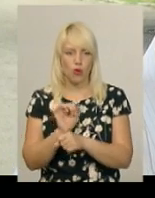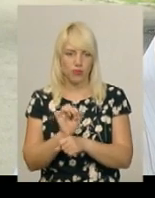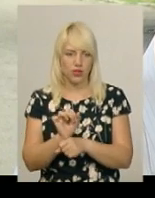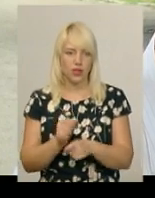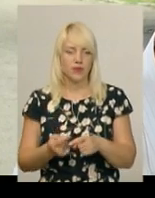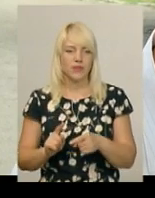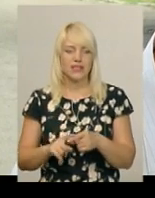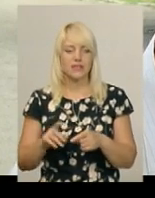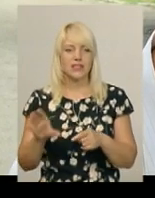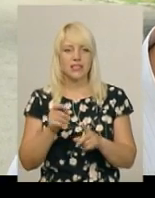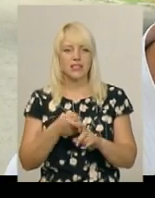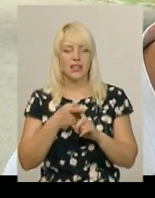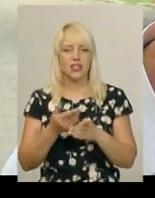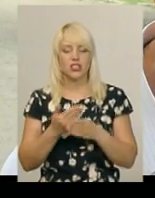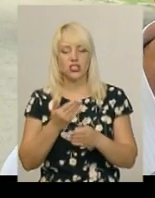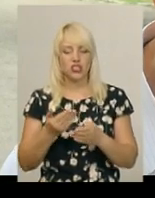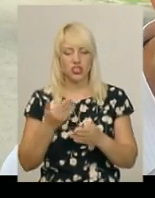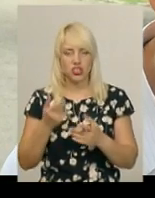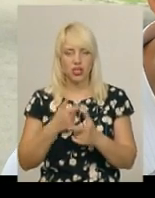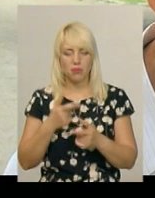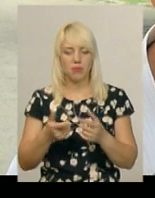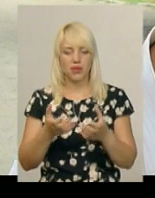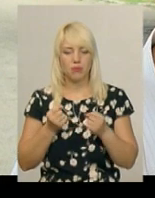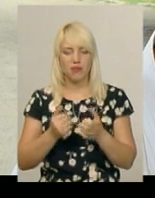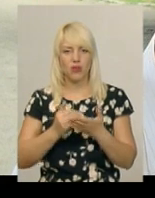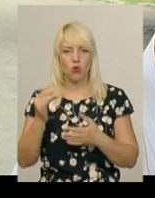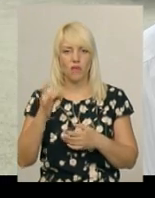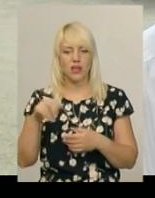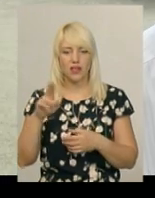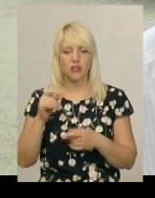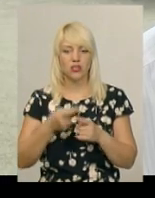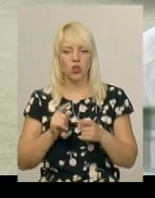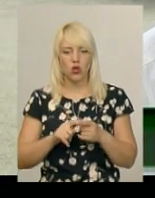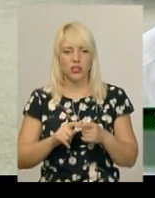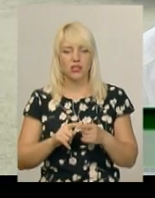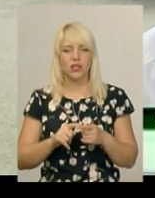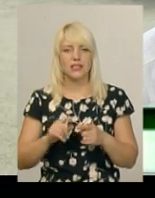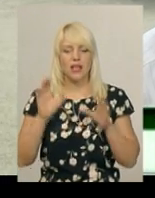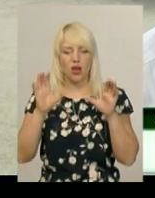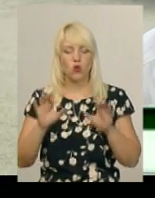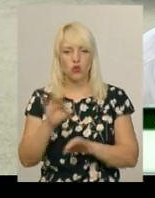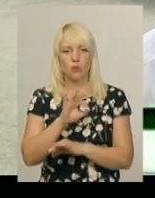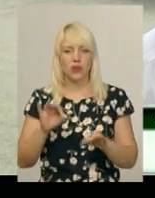залежить від того, чи прийме Верховна Рада проєкт, який поданий законопроектом. Євро-5, знаєте, це